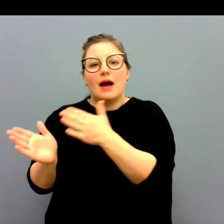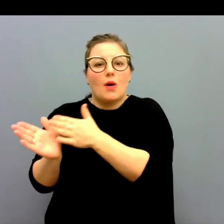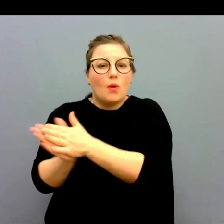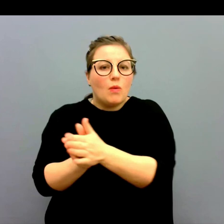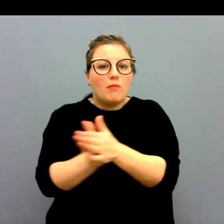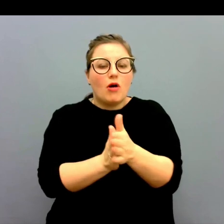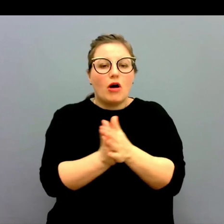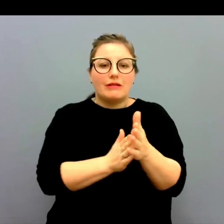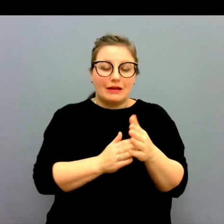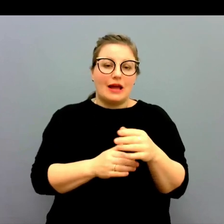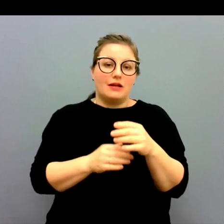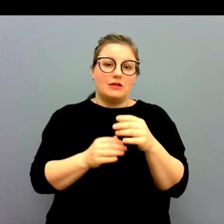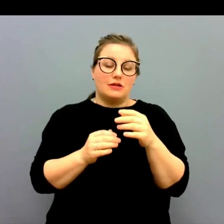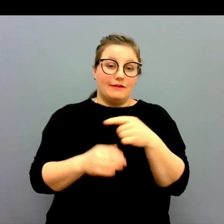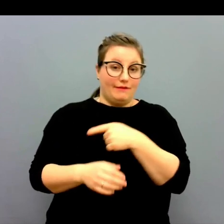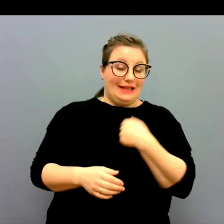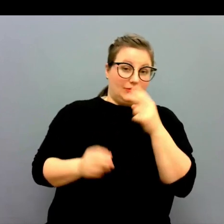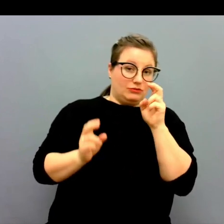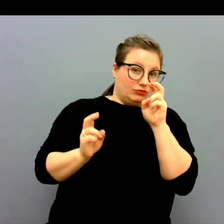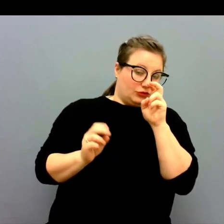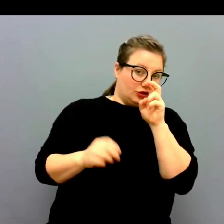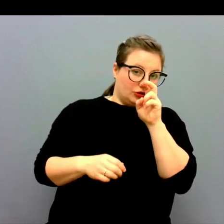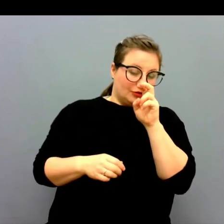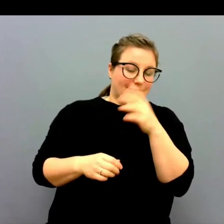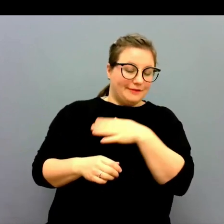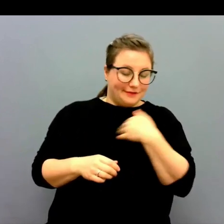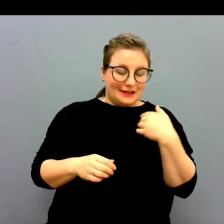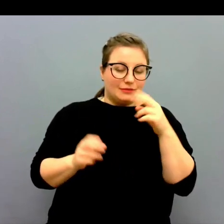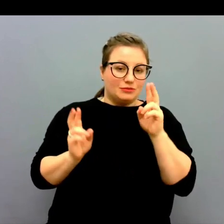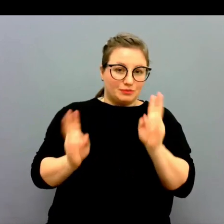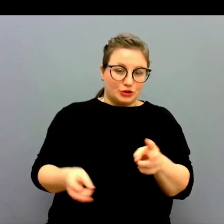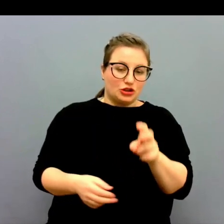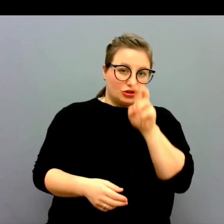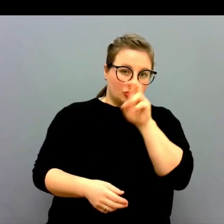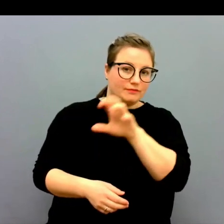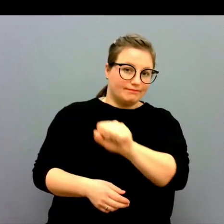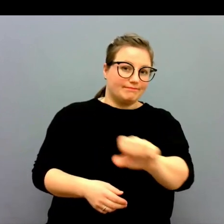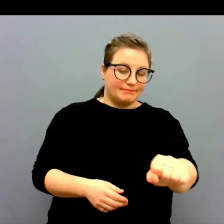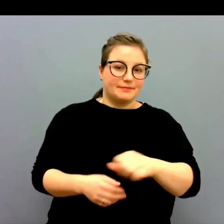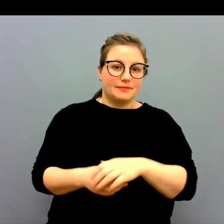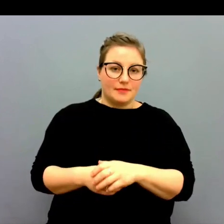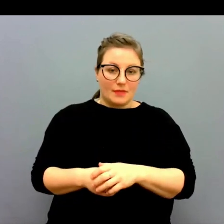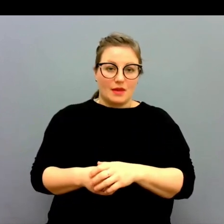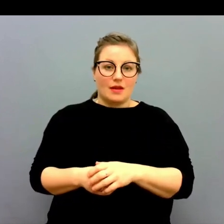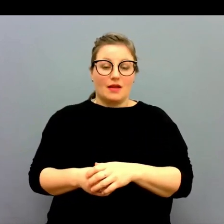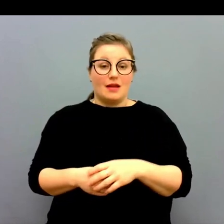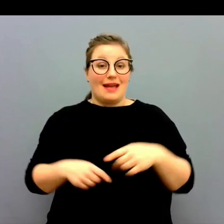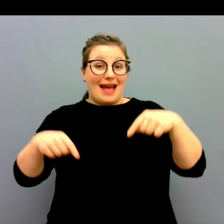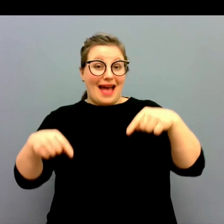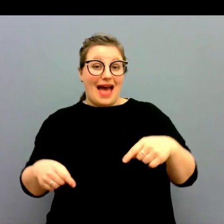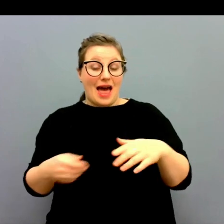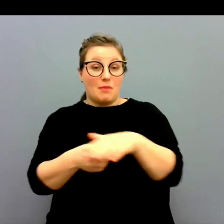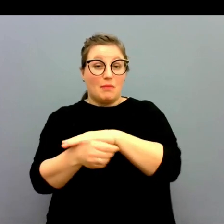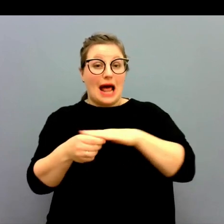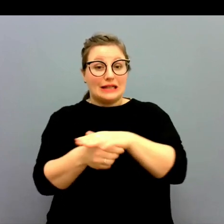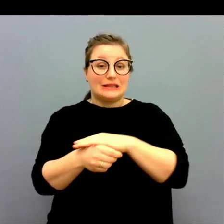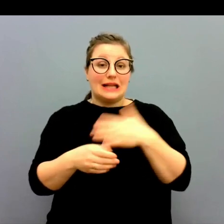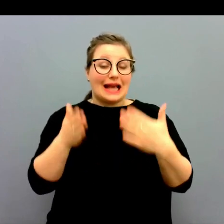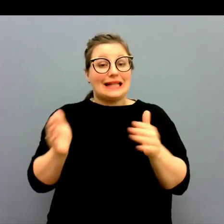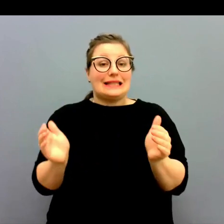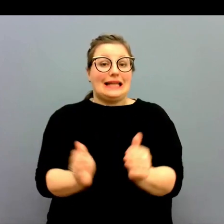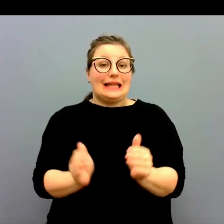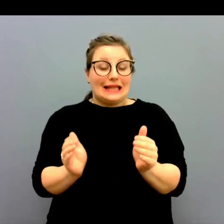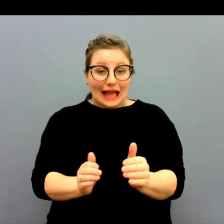de utmaningar vi ser. Jag tror också att vi är en förhållandevis smal bransch. Att